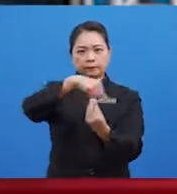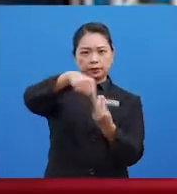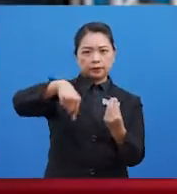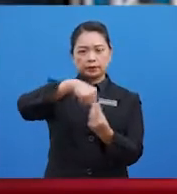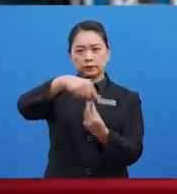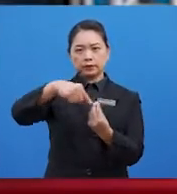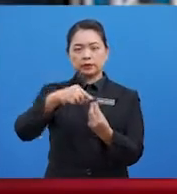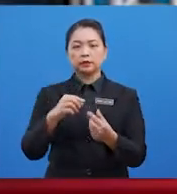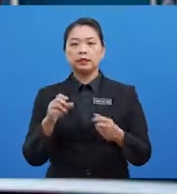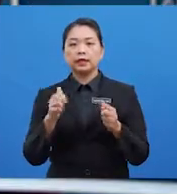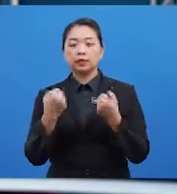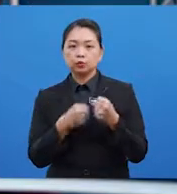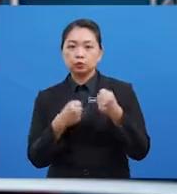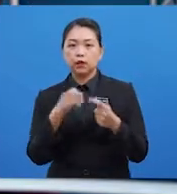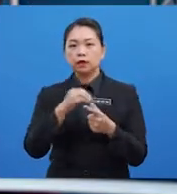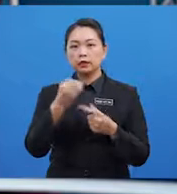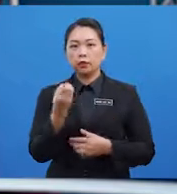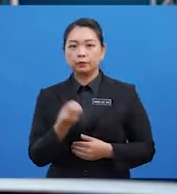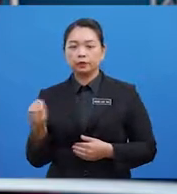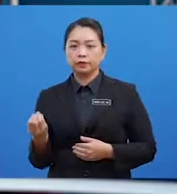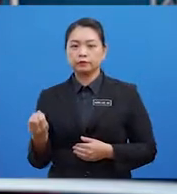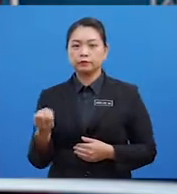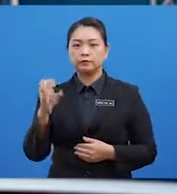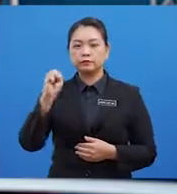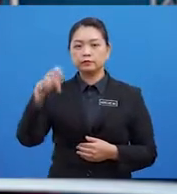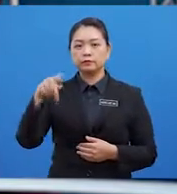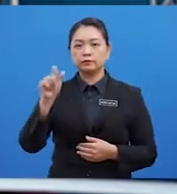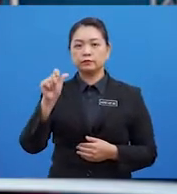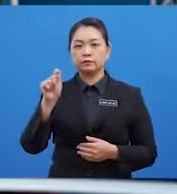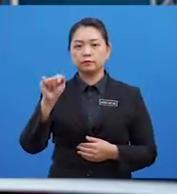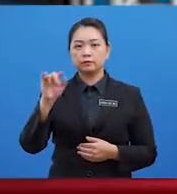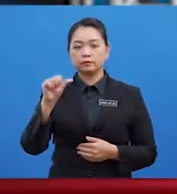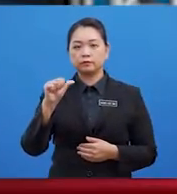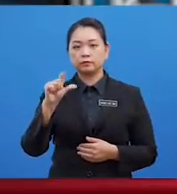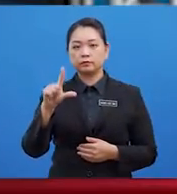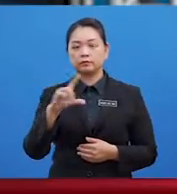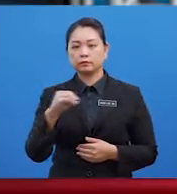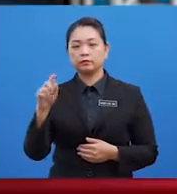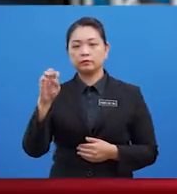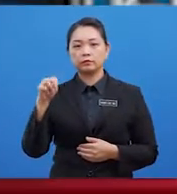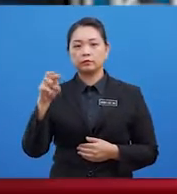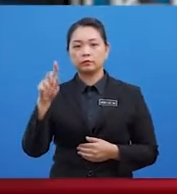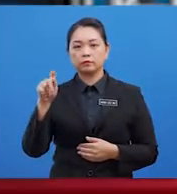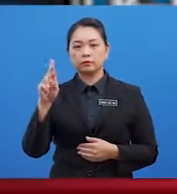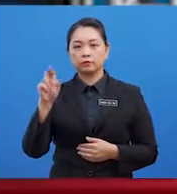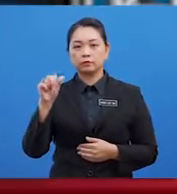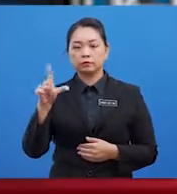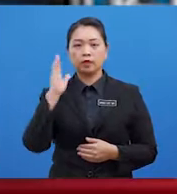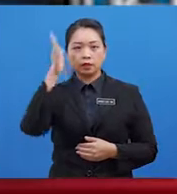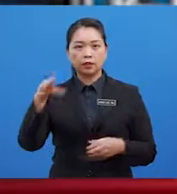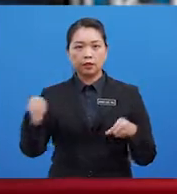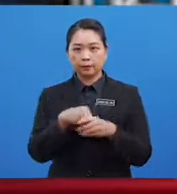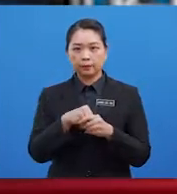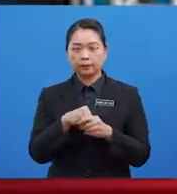atlet atau objek Sparsial dan temporal Akan terlibat Atlet perlu menentukan